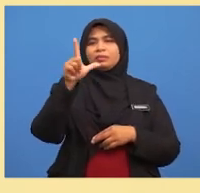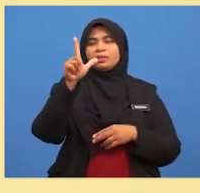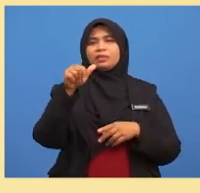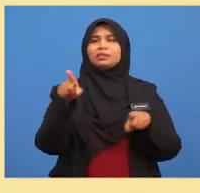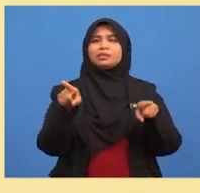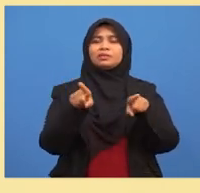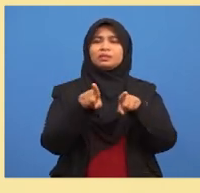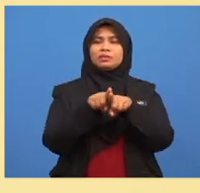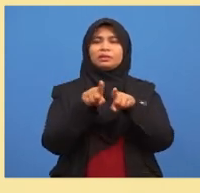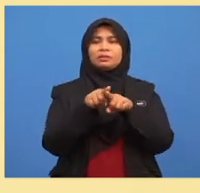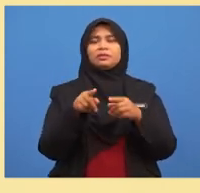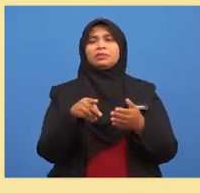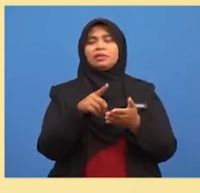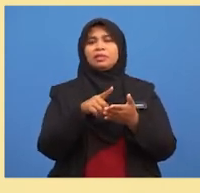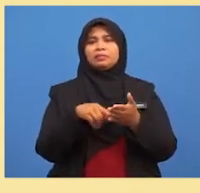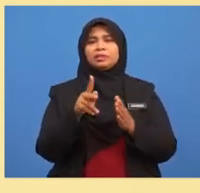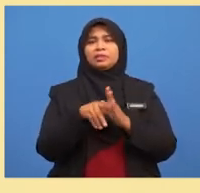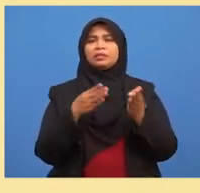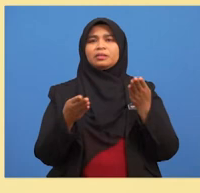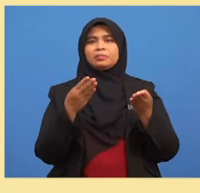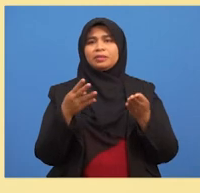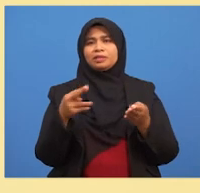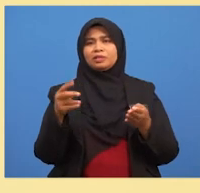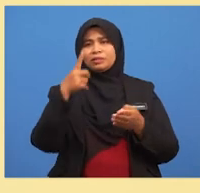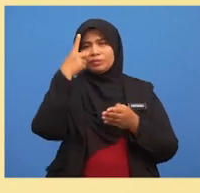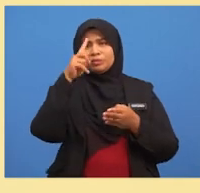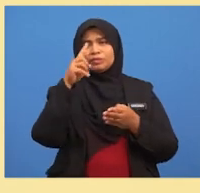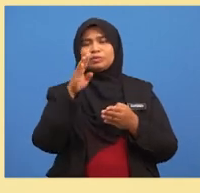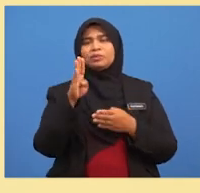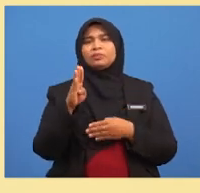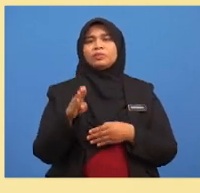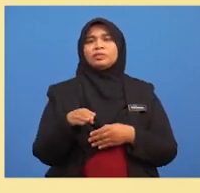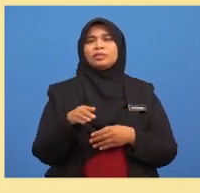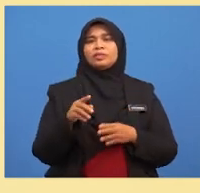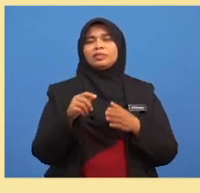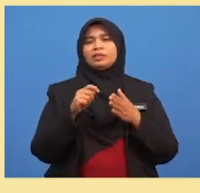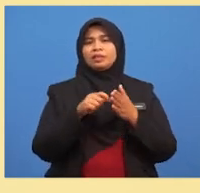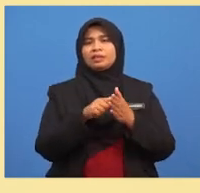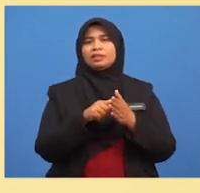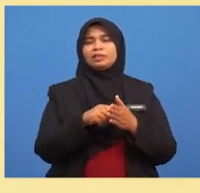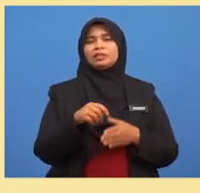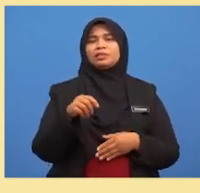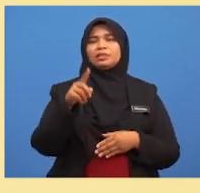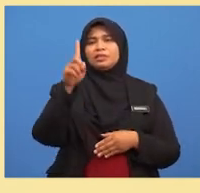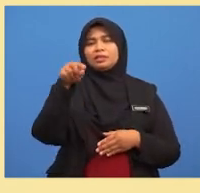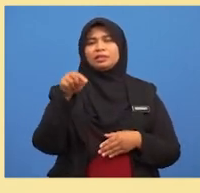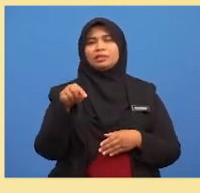kebarang kalian untuk butang tanda seru ditekan? Penyelesaiannya